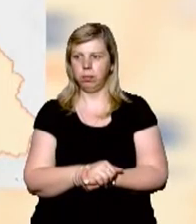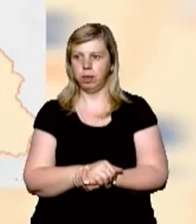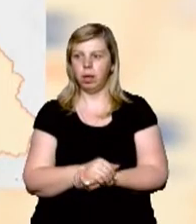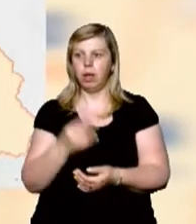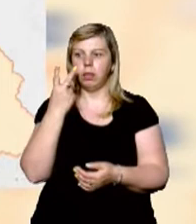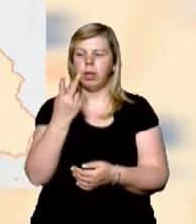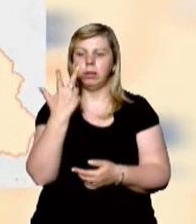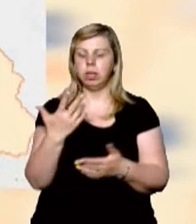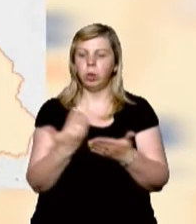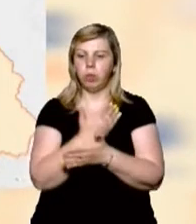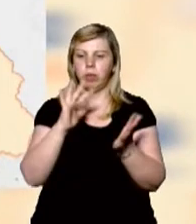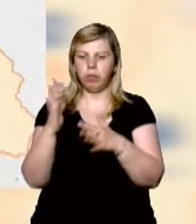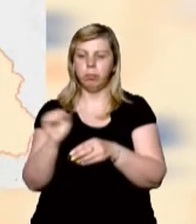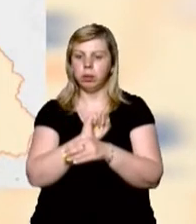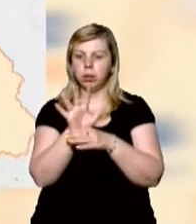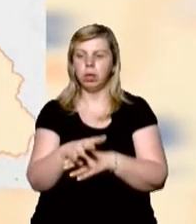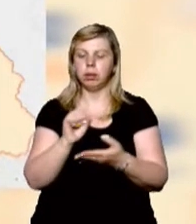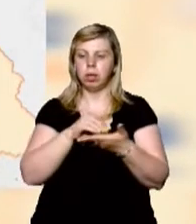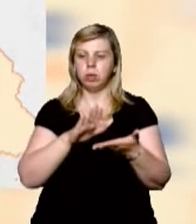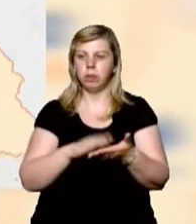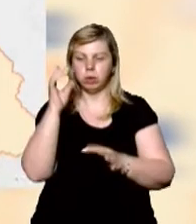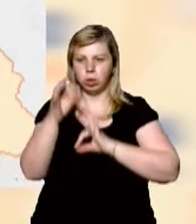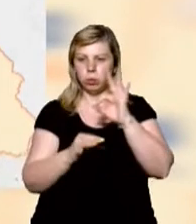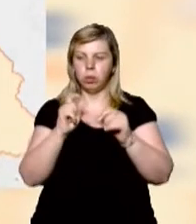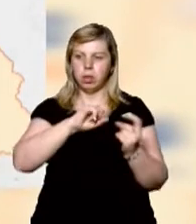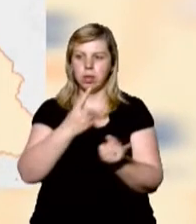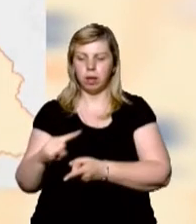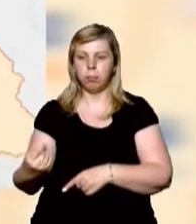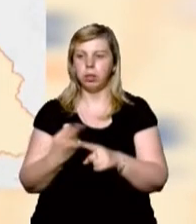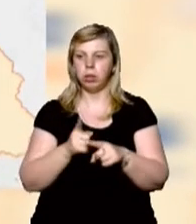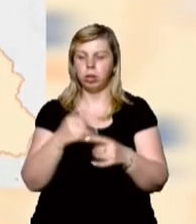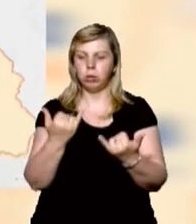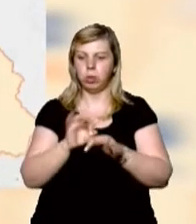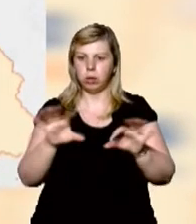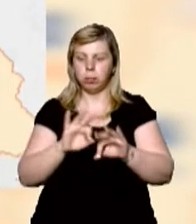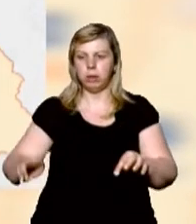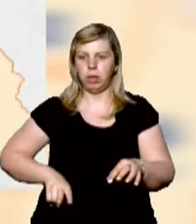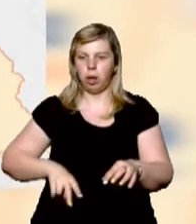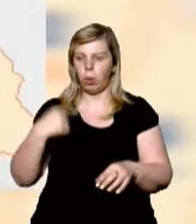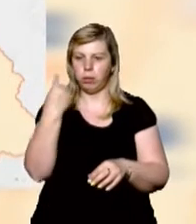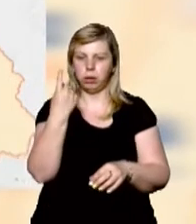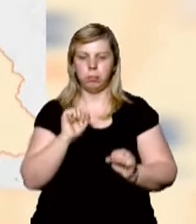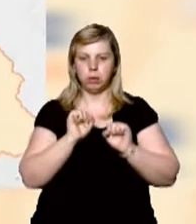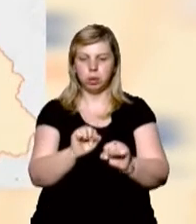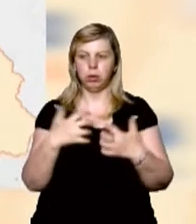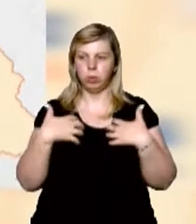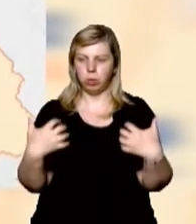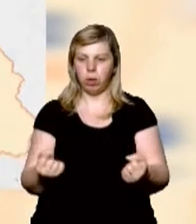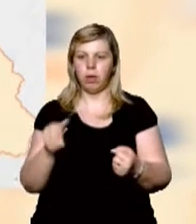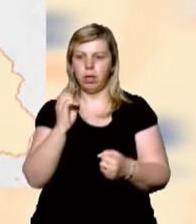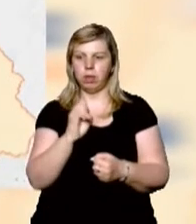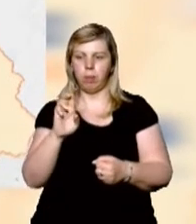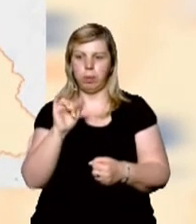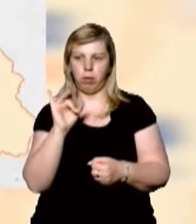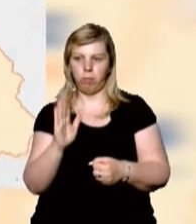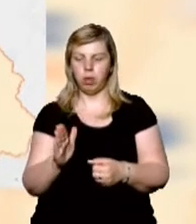23 нові випадки COVID-19 зареєстрували за добу на Закарпатті. Про це сьогодні розповіла директорка обласного департаменту охорони здоров'я